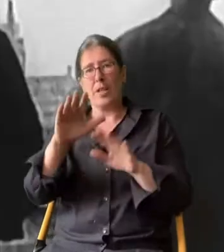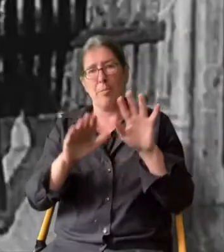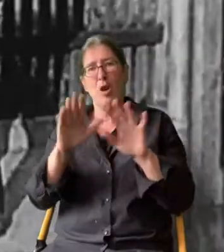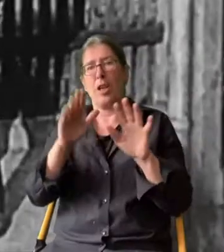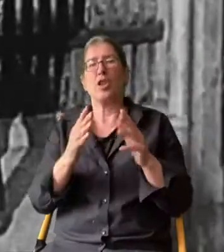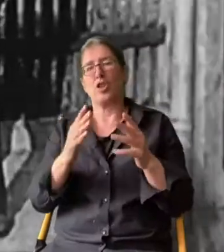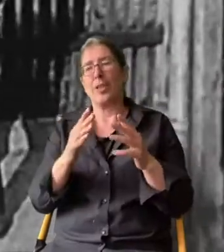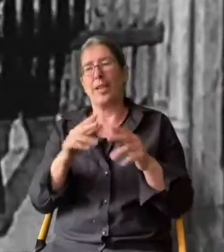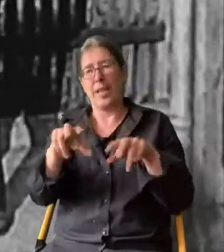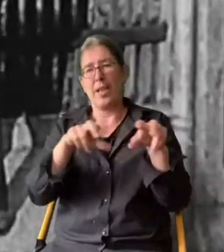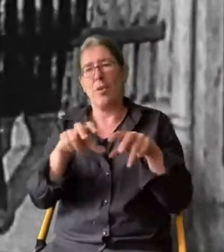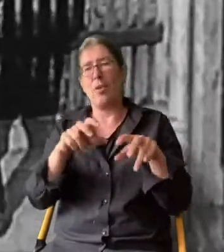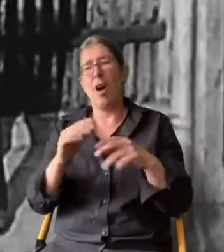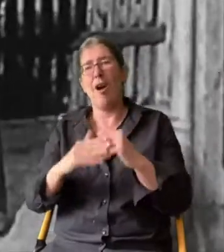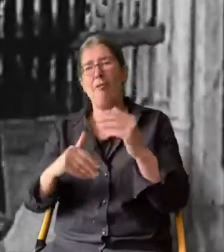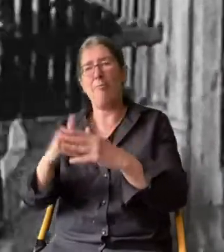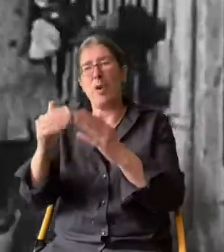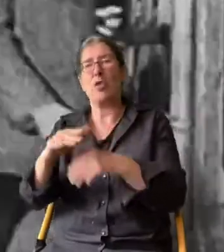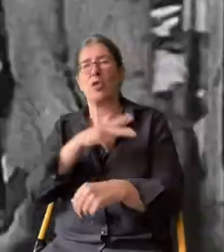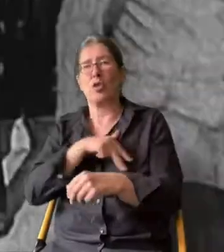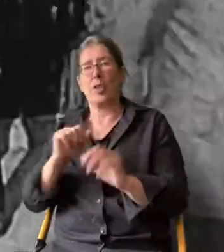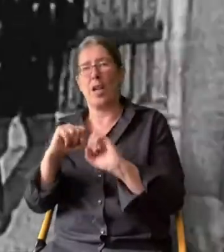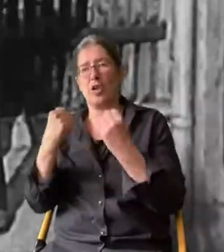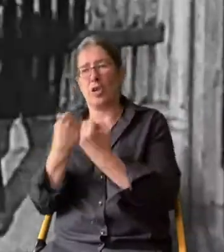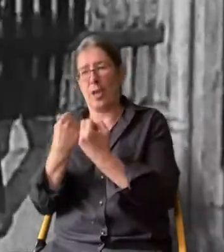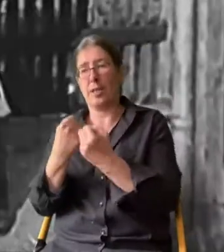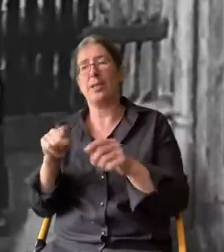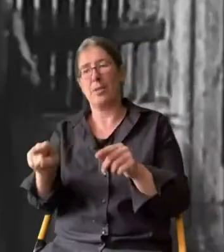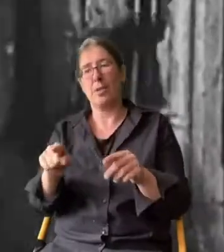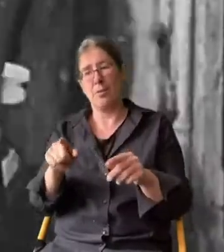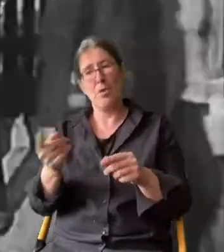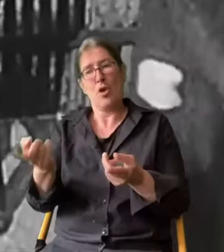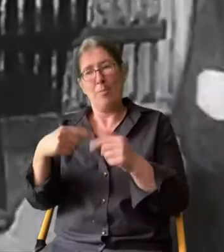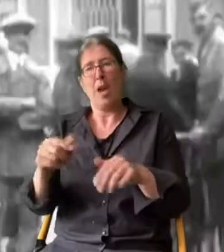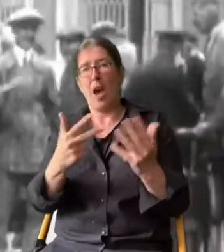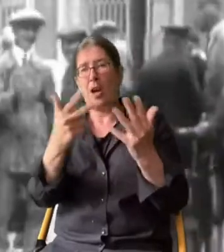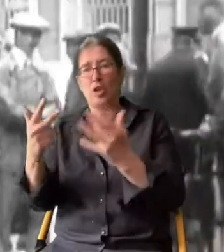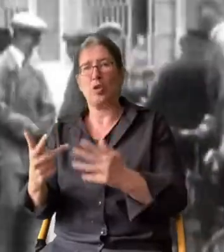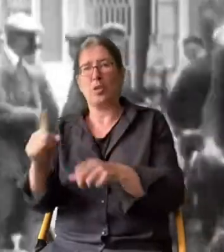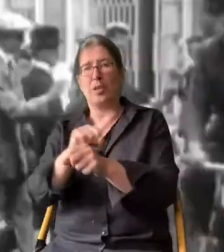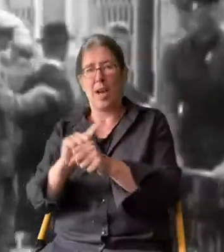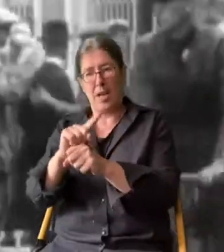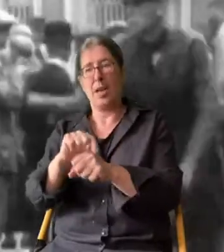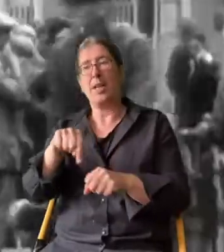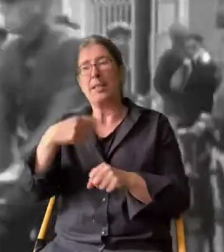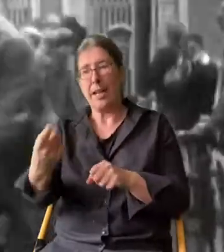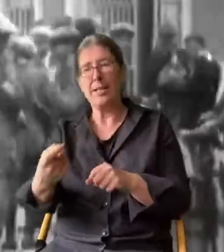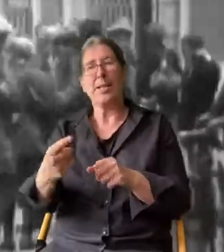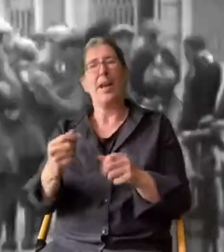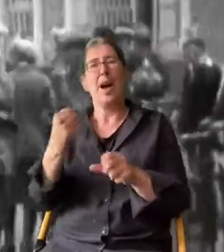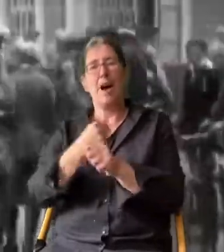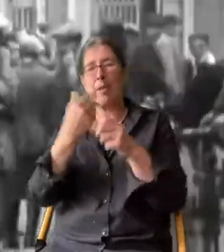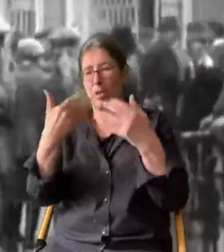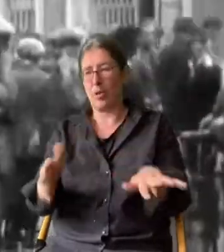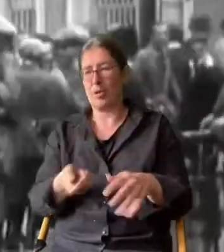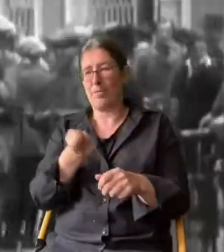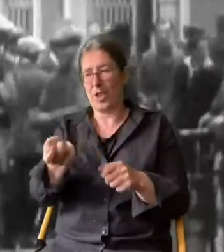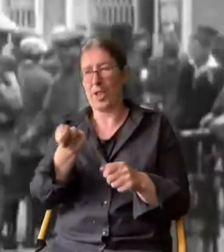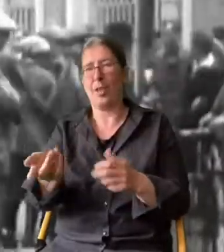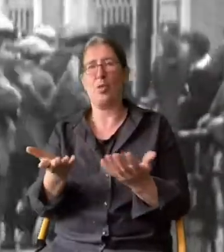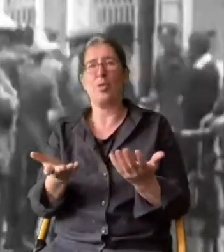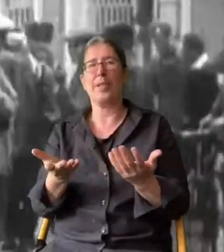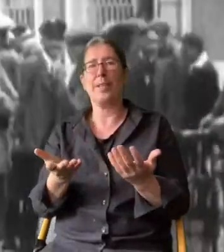Sozialdemokratische Regierungen bauen den Sozialstaat aus. Nach Einführung des Acht-Stunden-Tags wird die Arbeitslosenversicherung